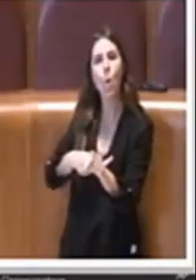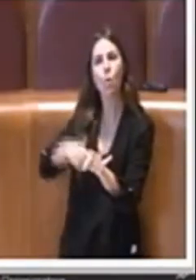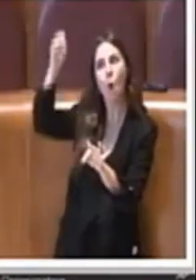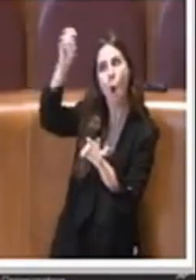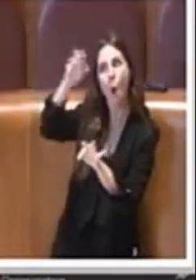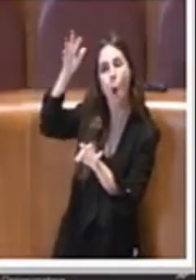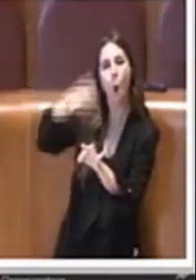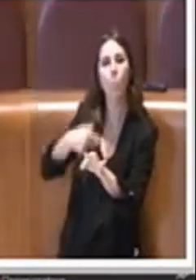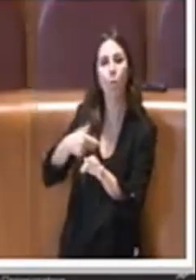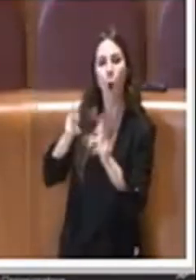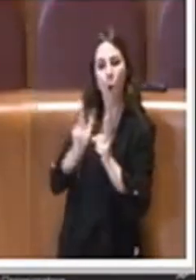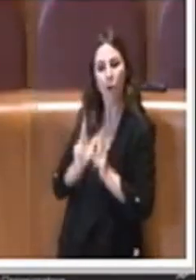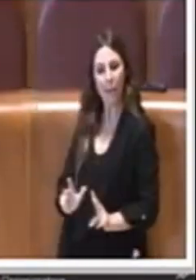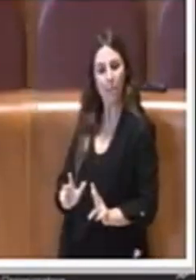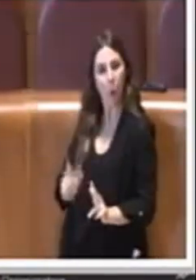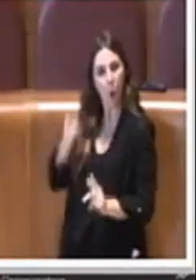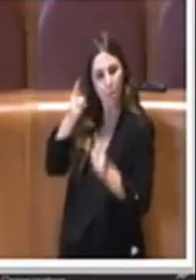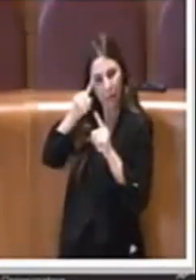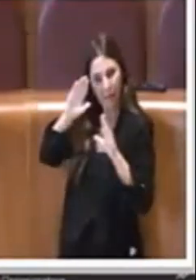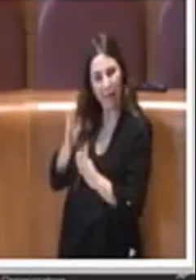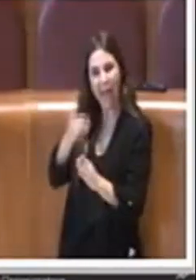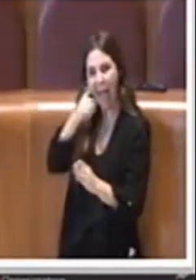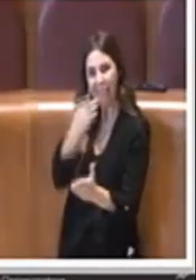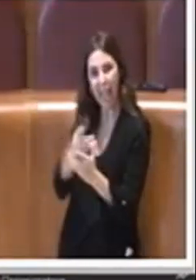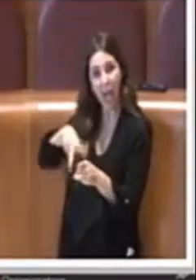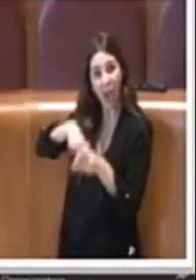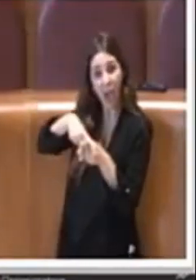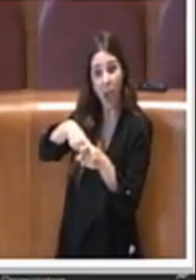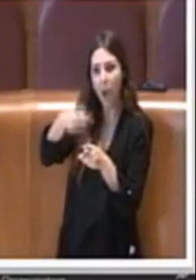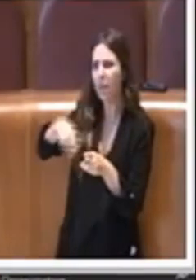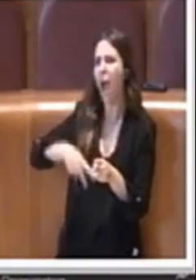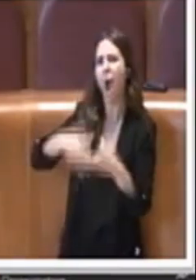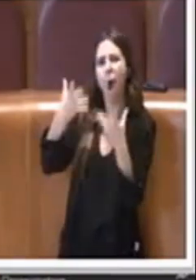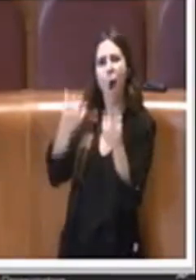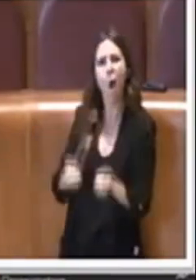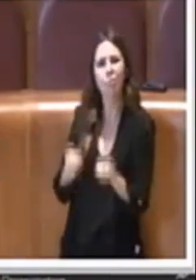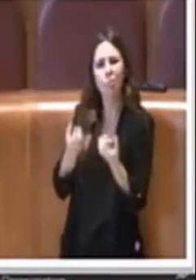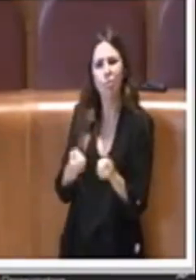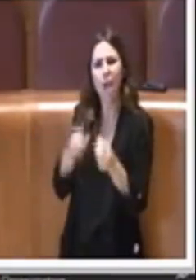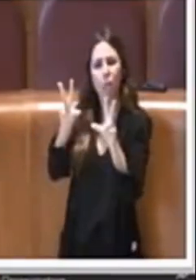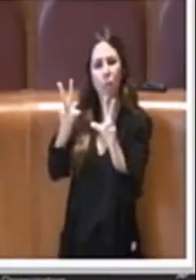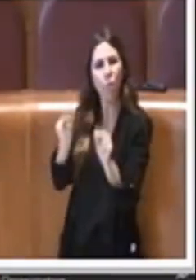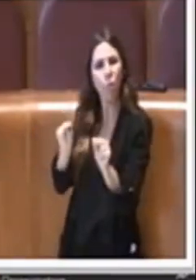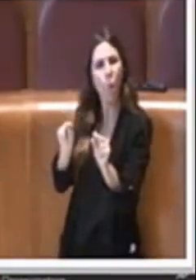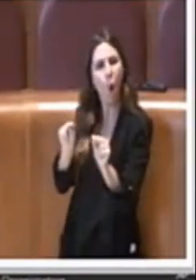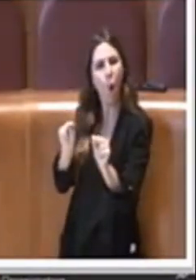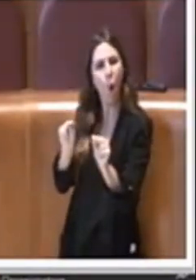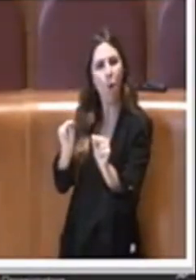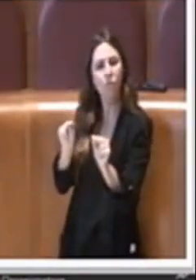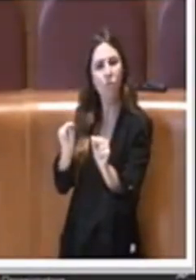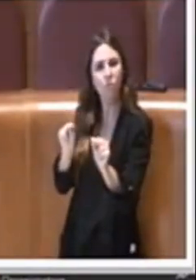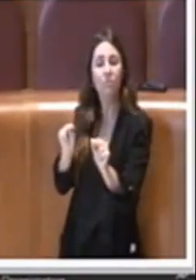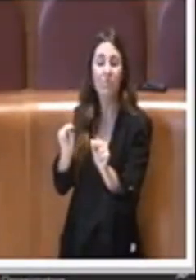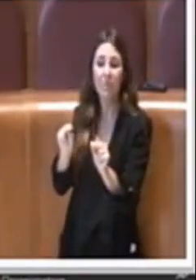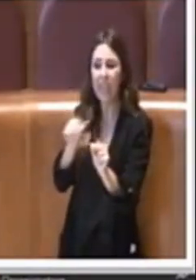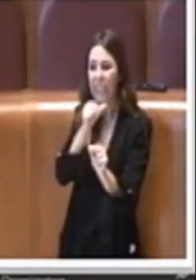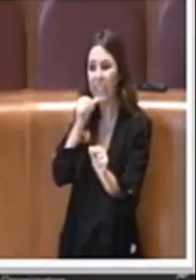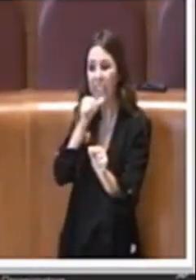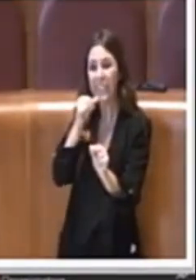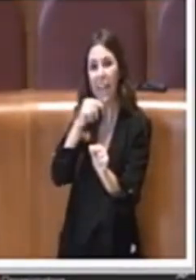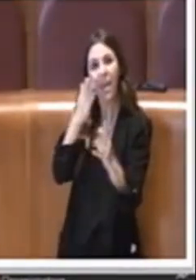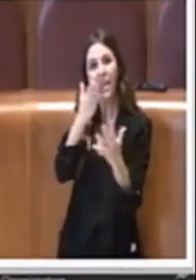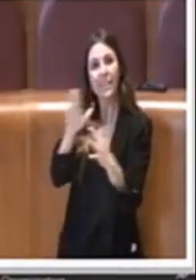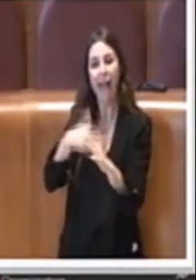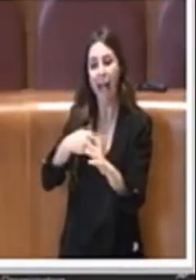per i cavalli. Insomma, mi è nuovo questo concetto di salvaguardia degli